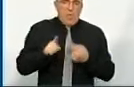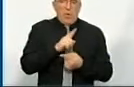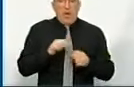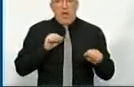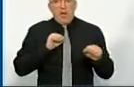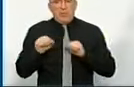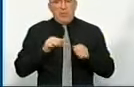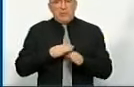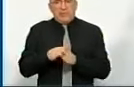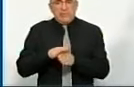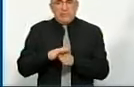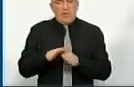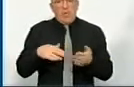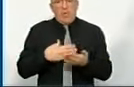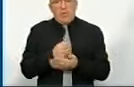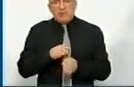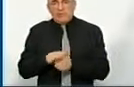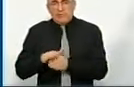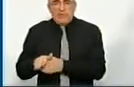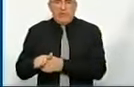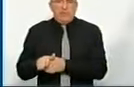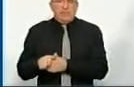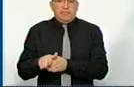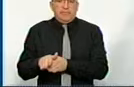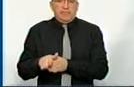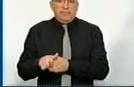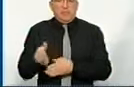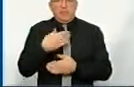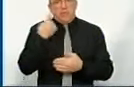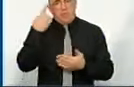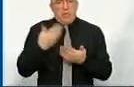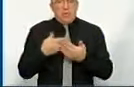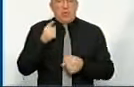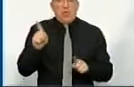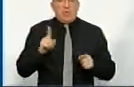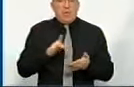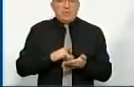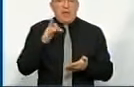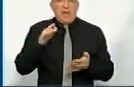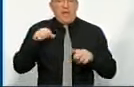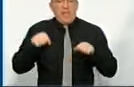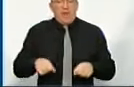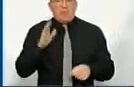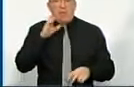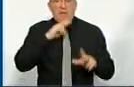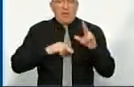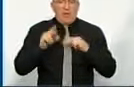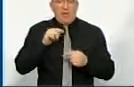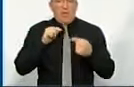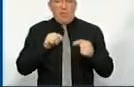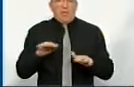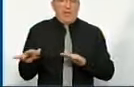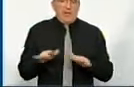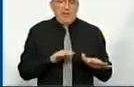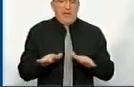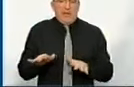адміністративна здійсненність, і політична здійсненність. Ми навіть прогнозували те, що центральна влада буде намагатися протидіяти